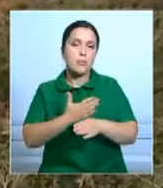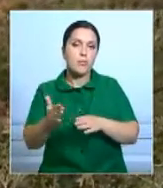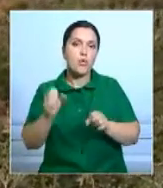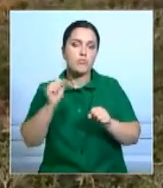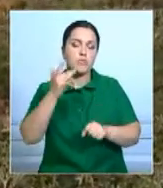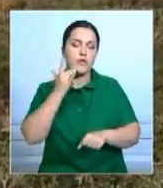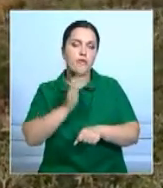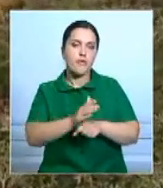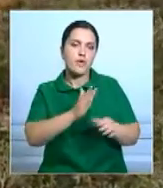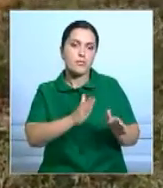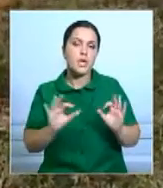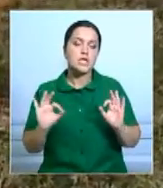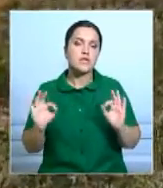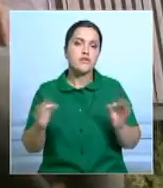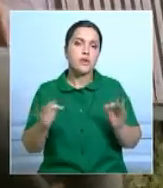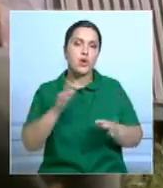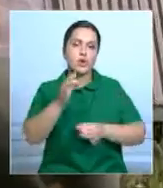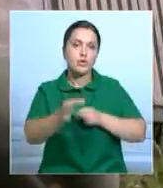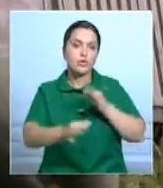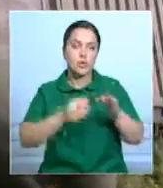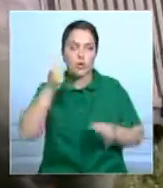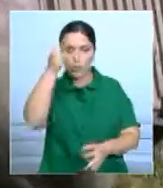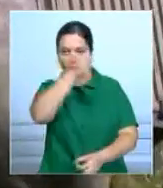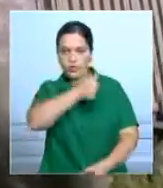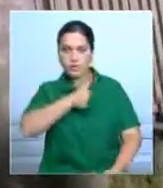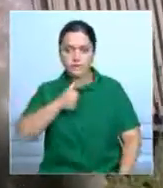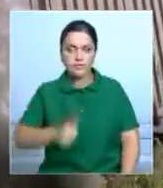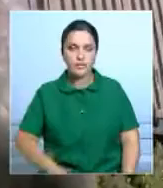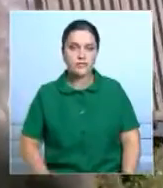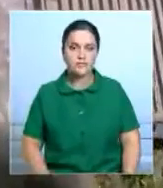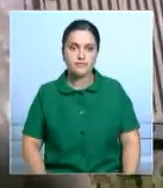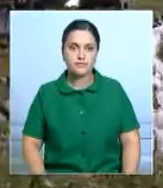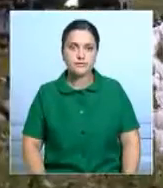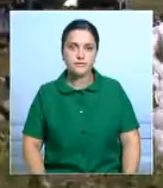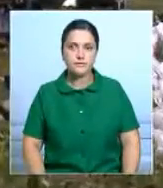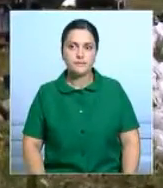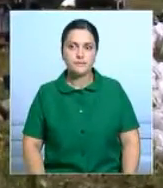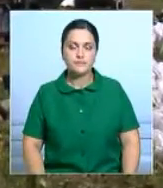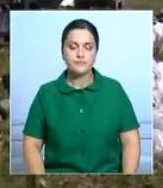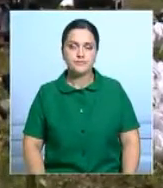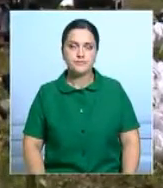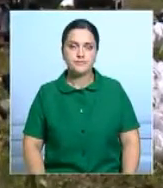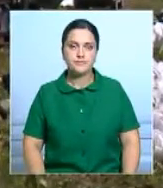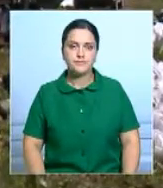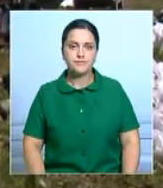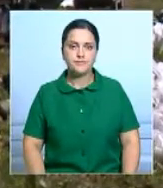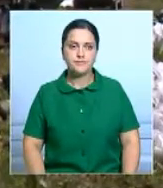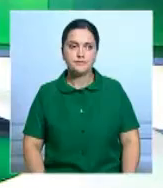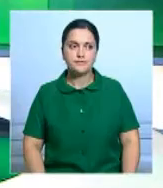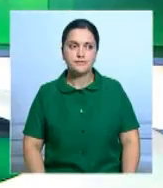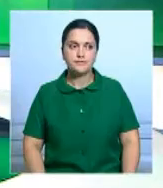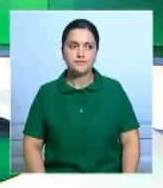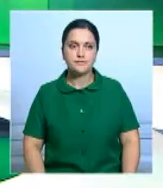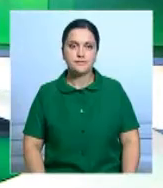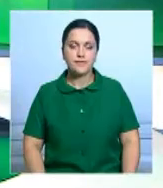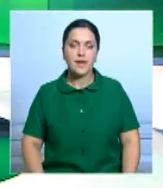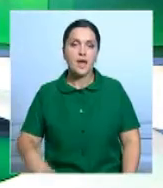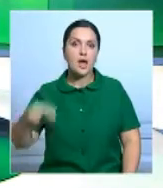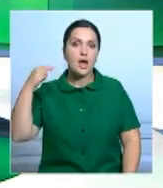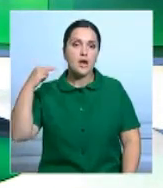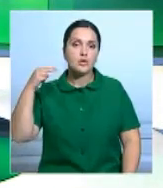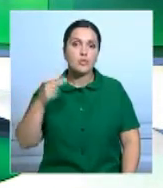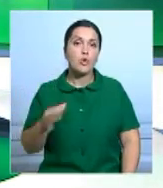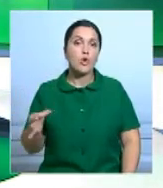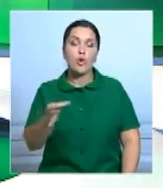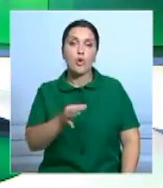поставлять на рынок свежий товар круглый год. Наталья Строкова, Сергей Трахтенберг, Кустанайская область, 24КИЗ. А в Актюбинской